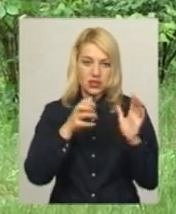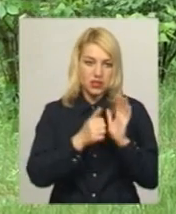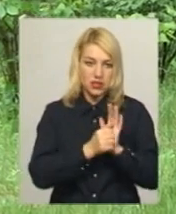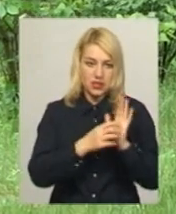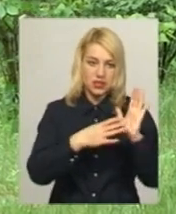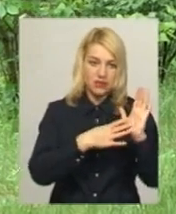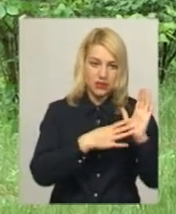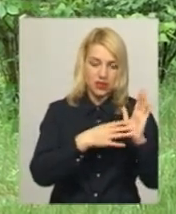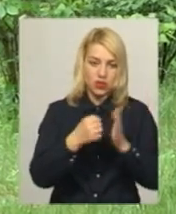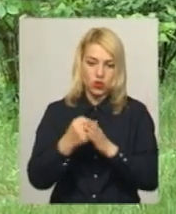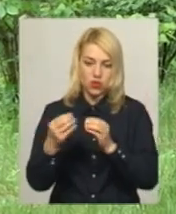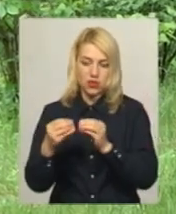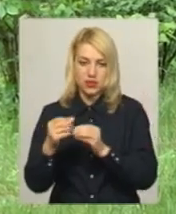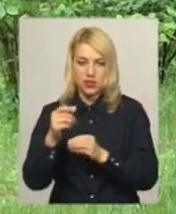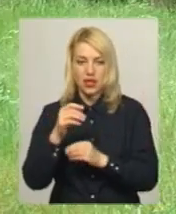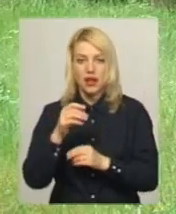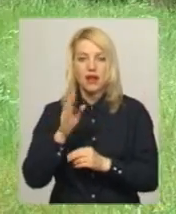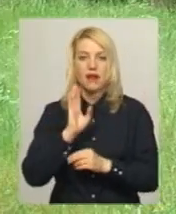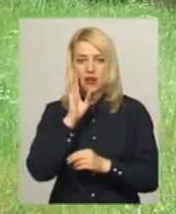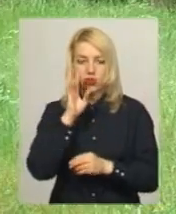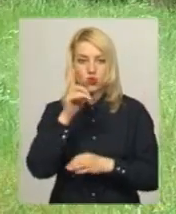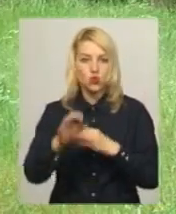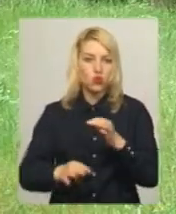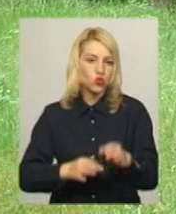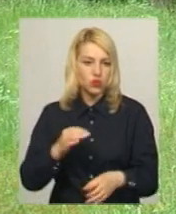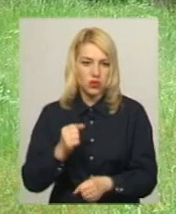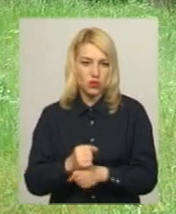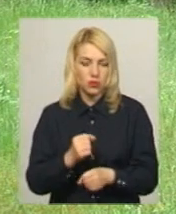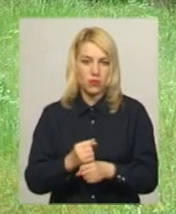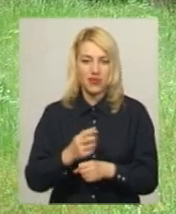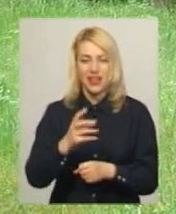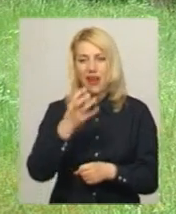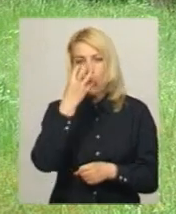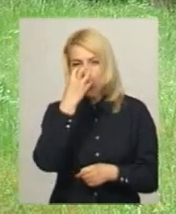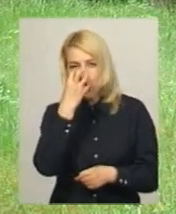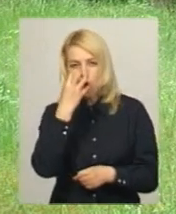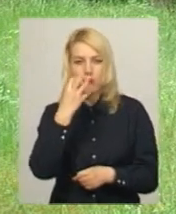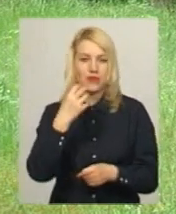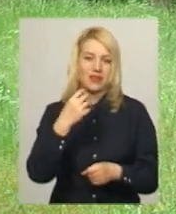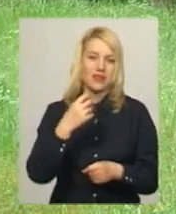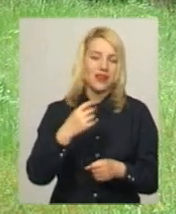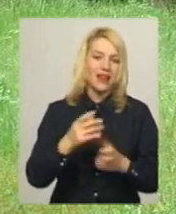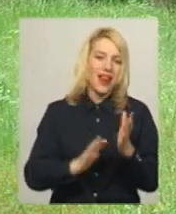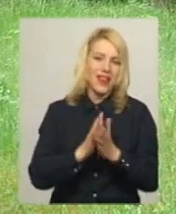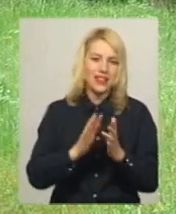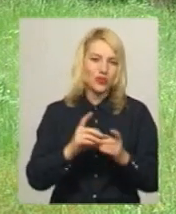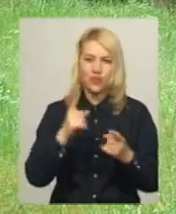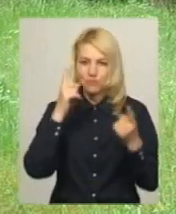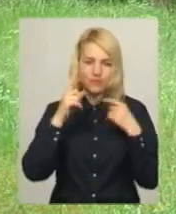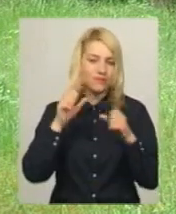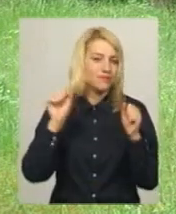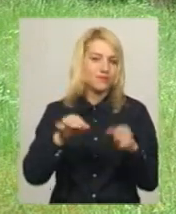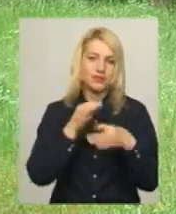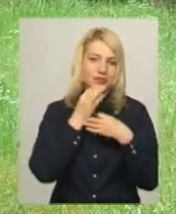до 10 ранку, тобі ж рівно сутки. Лісовики, домовики, гноми – це теж, їх можна видумувати якими завгодно,